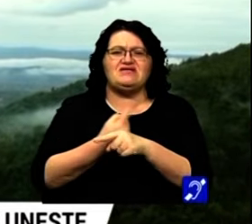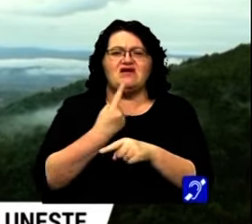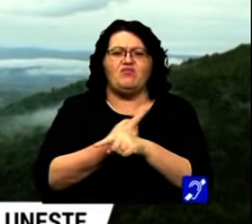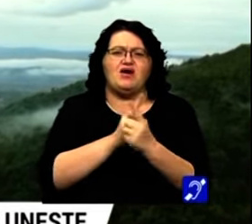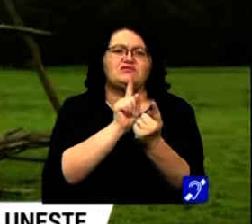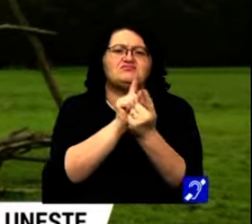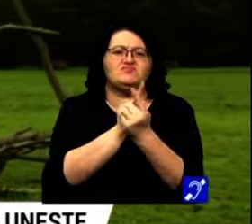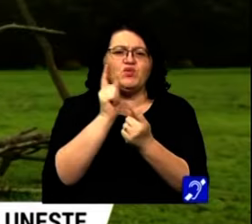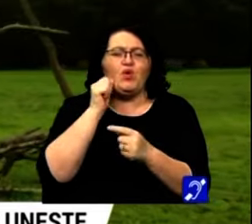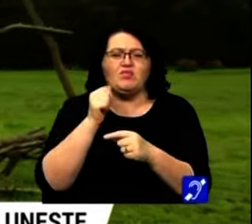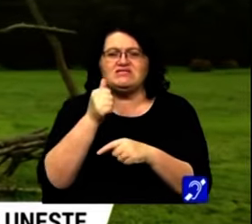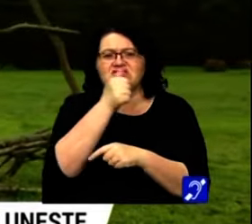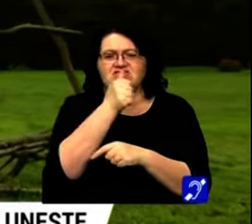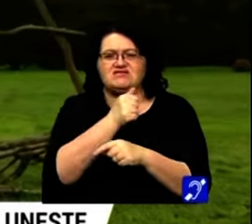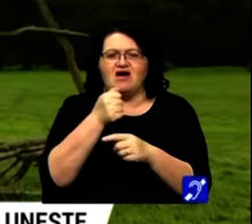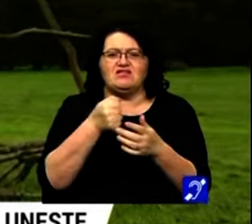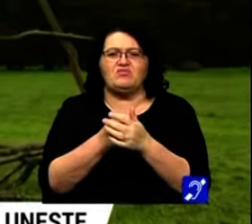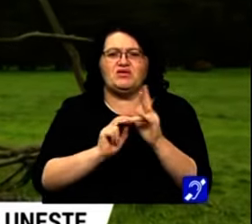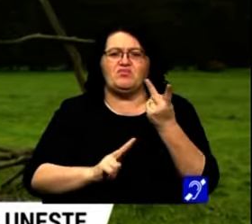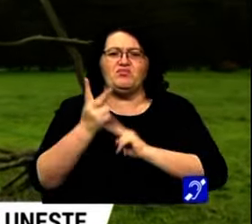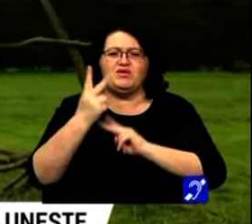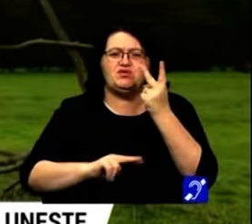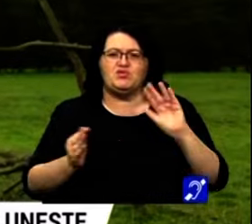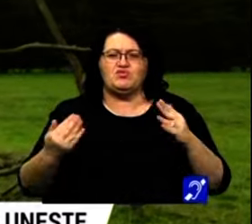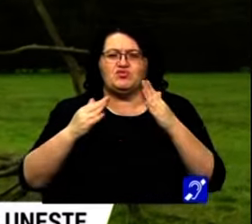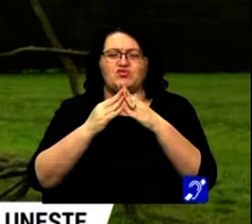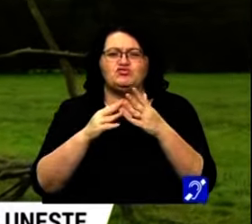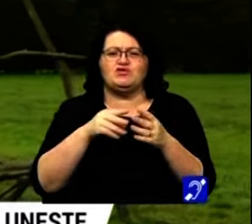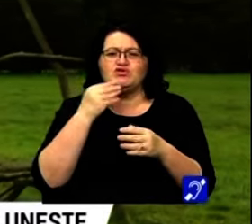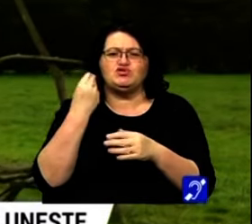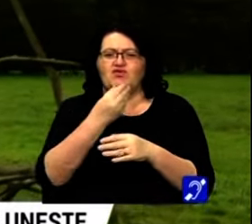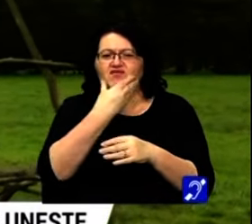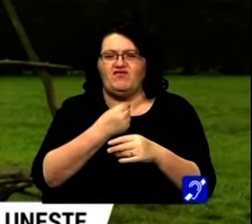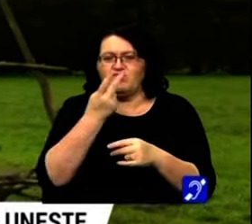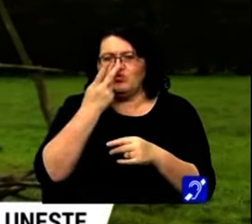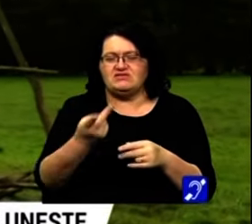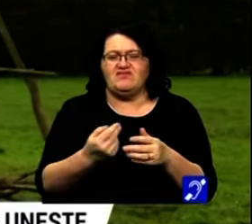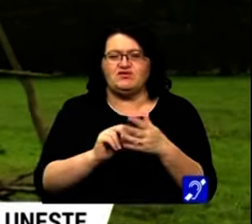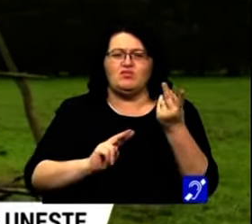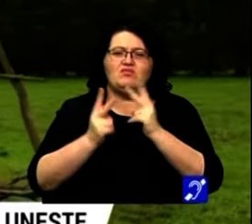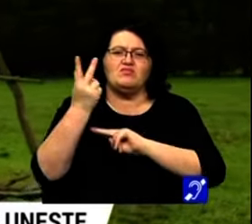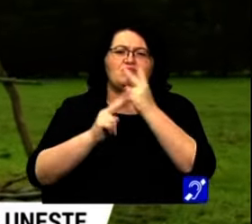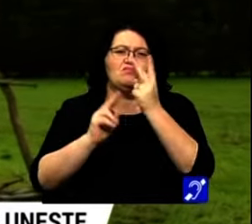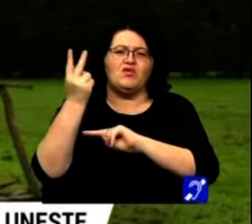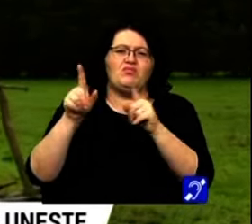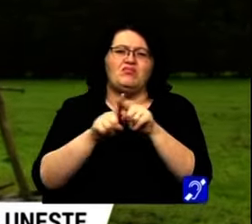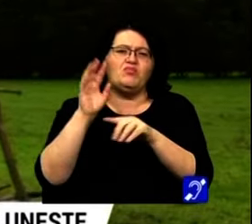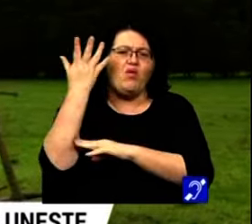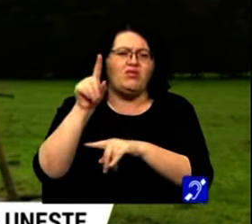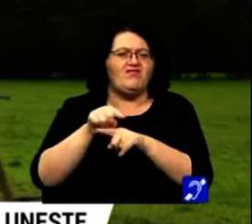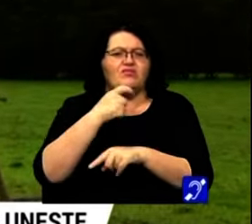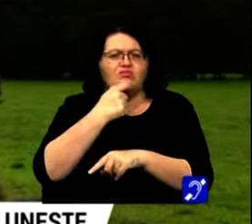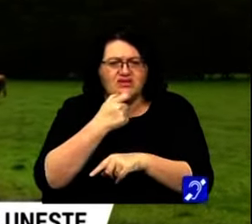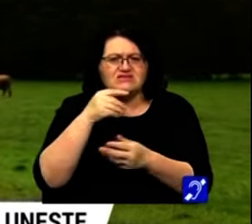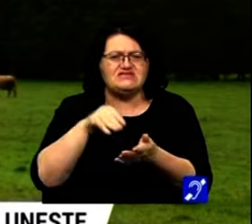interacțiune umană. Satele se întind până în păduri, până în munți și asta este ceva frumos de văzut. Copacii de aici sunt așa de bătrâni. În